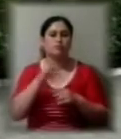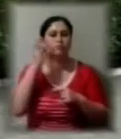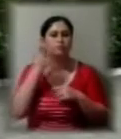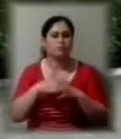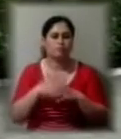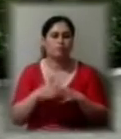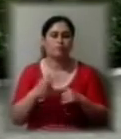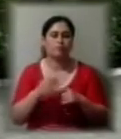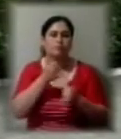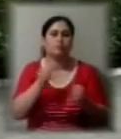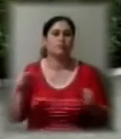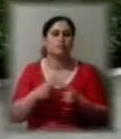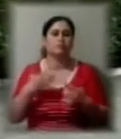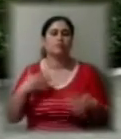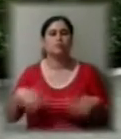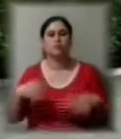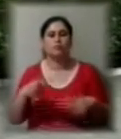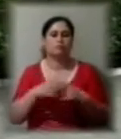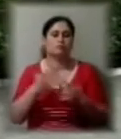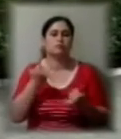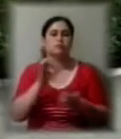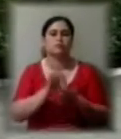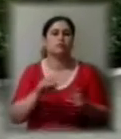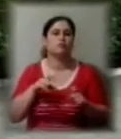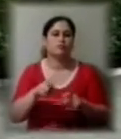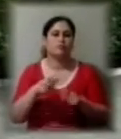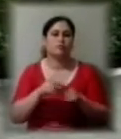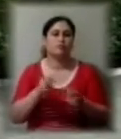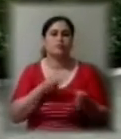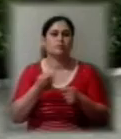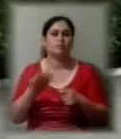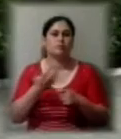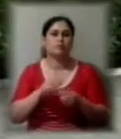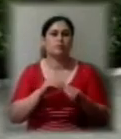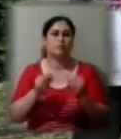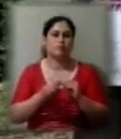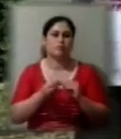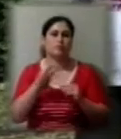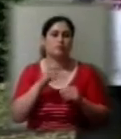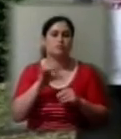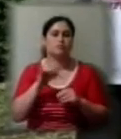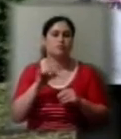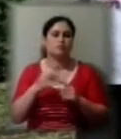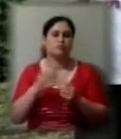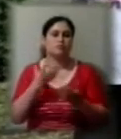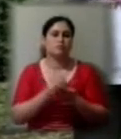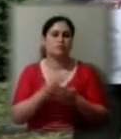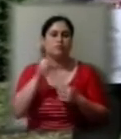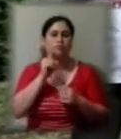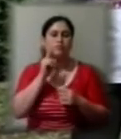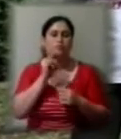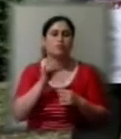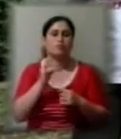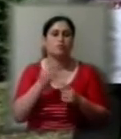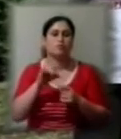сьогодні розслабитись, побігти заразу ж кудись і принести якісь проблеми для суспільства, для свого. Поки на організацію фестивалю немає